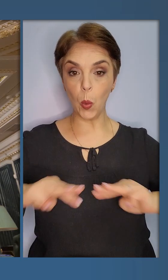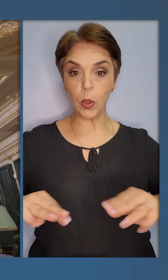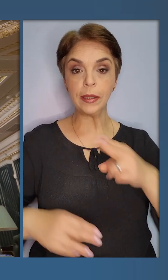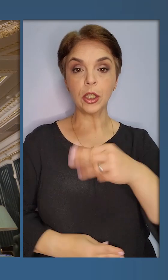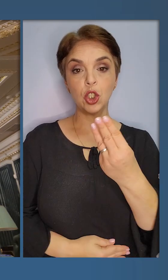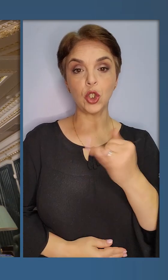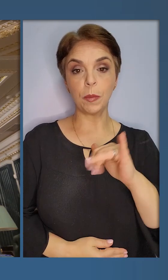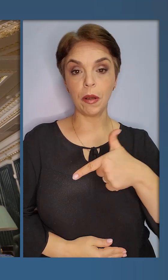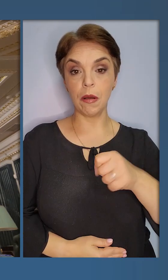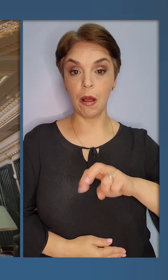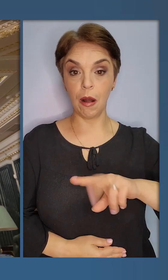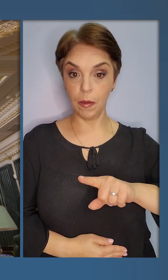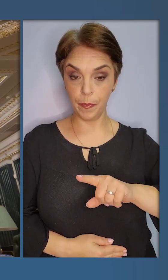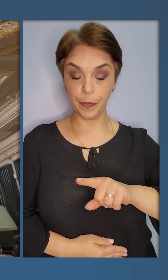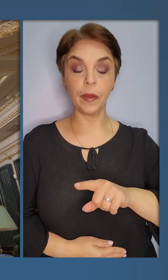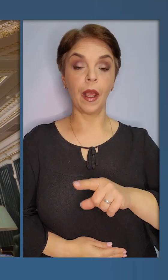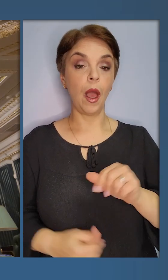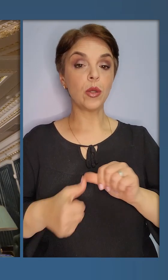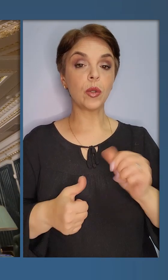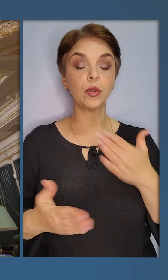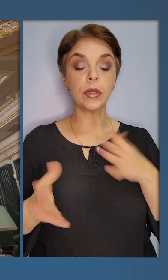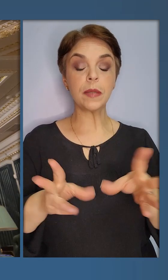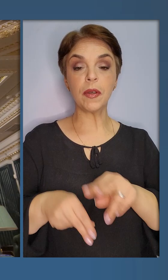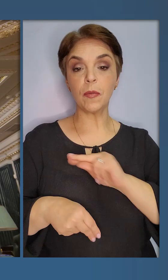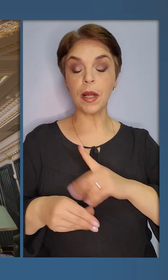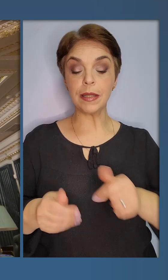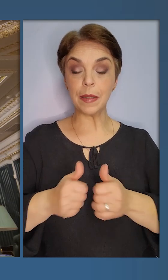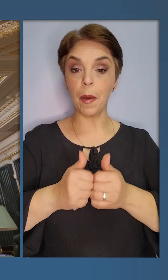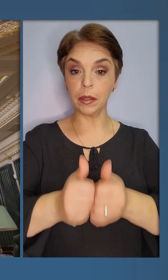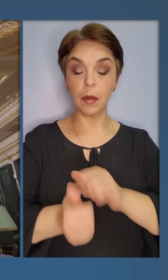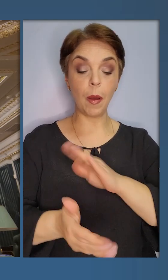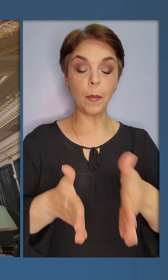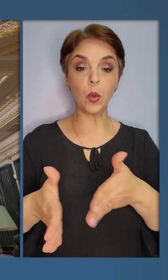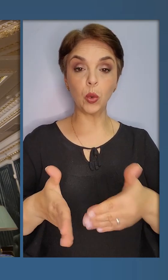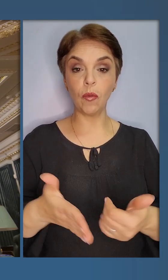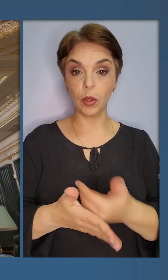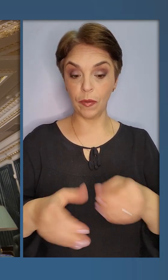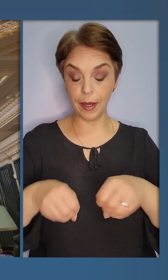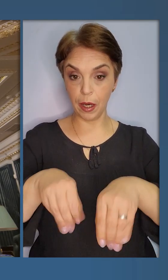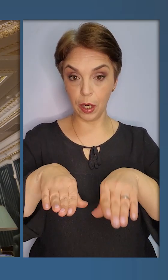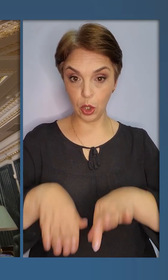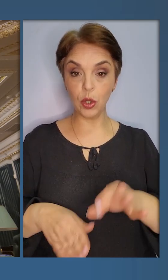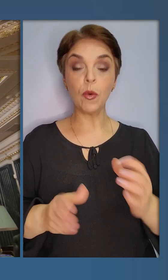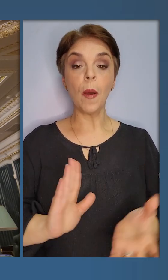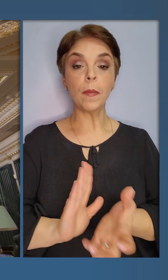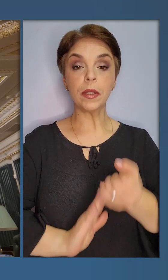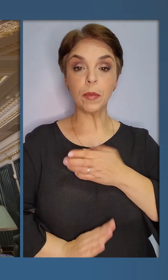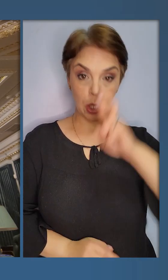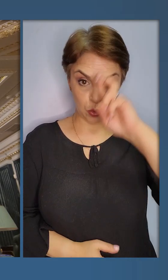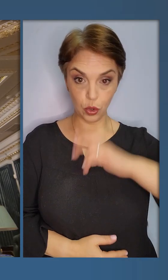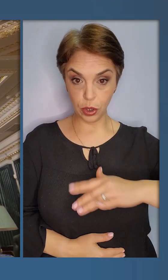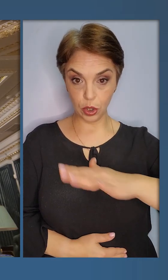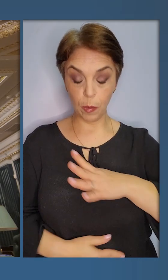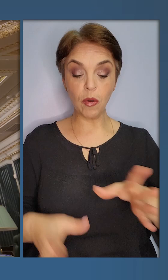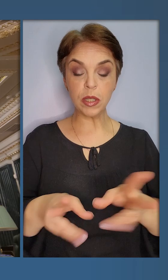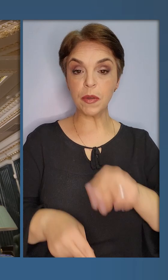Денисом Шмигалем. Зокрема, щодо співпраці з партнерами, підготовки нових рішень про підтримку нашої держави,